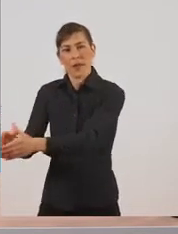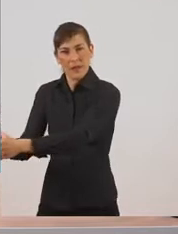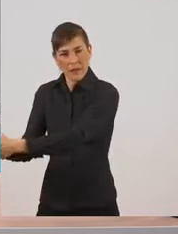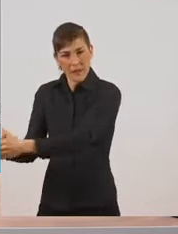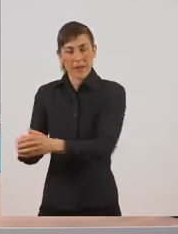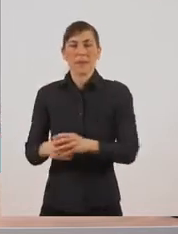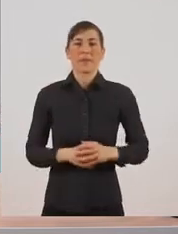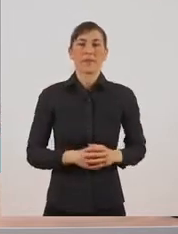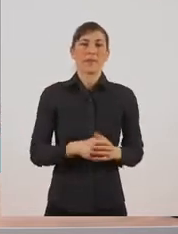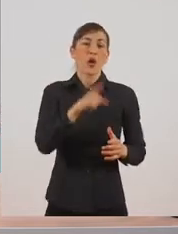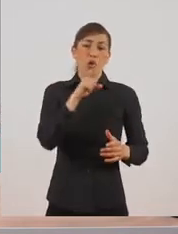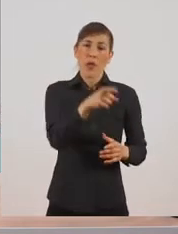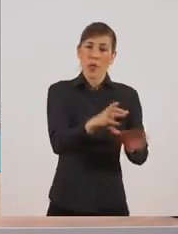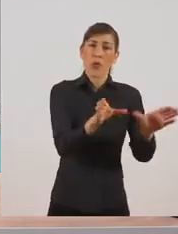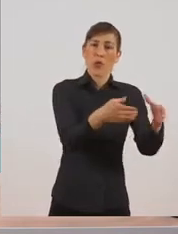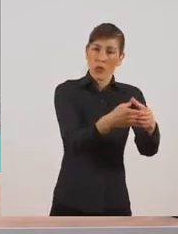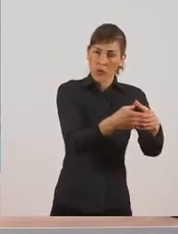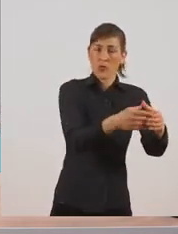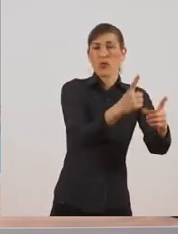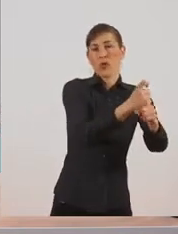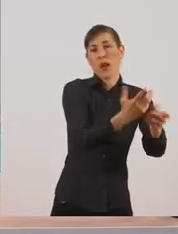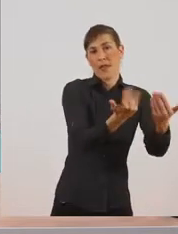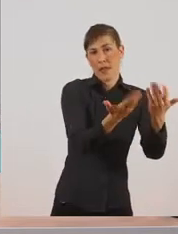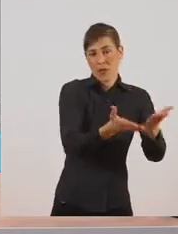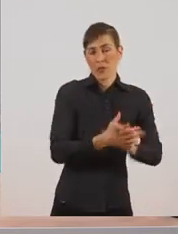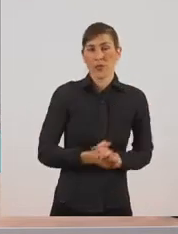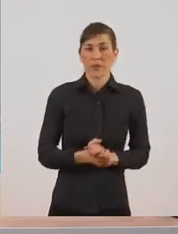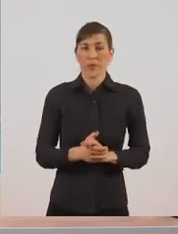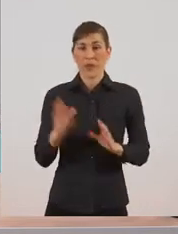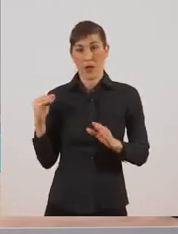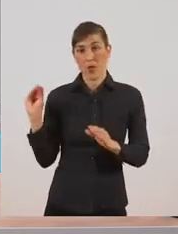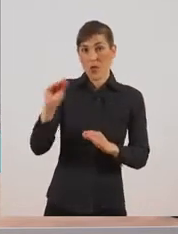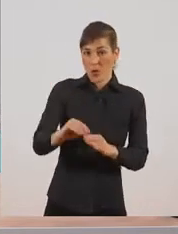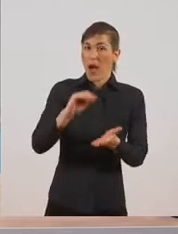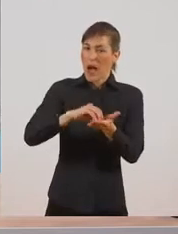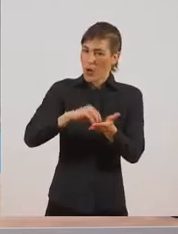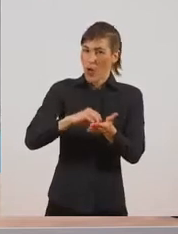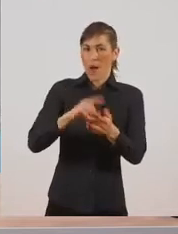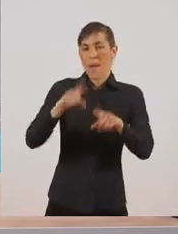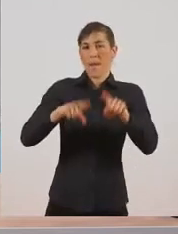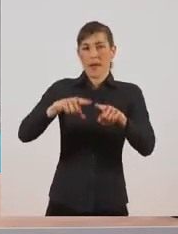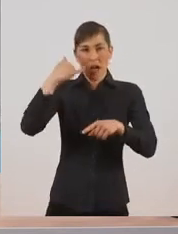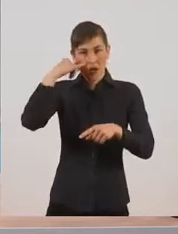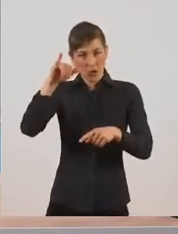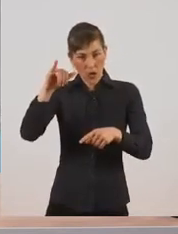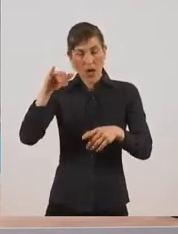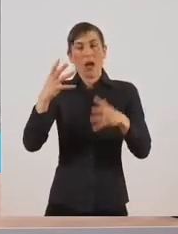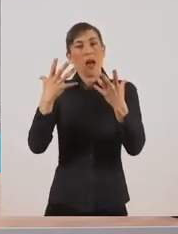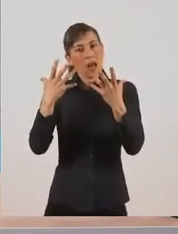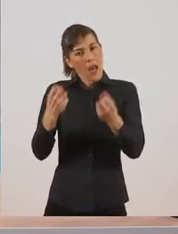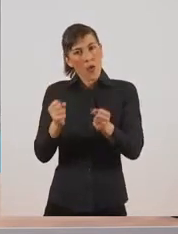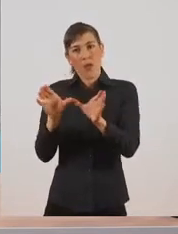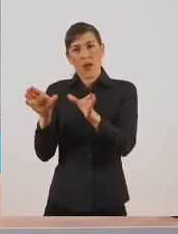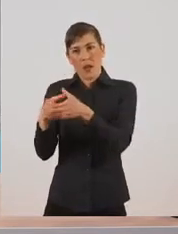Έχω φέρει μερικά ζώα ακόμα, τα οποία είναι δεικτικά από κάθε υποκατηγορία. Εδώ